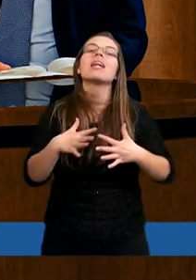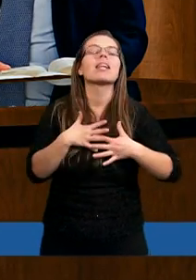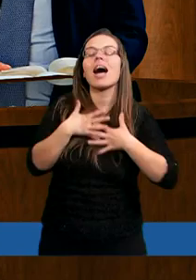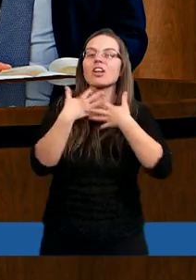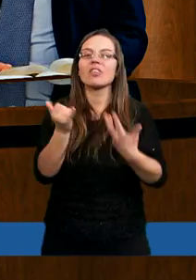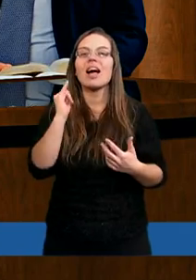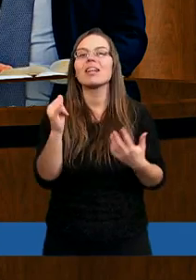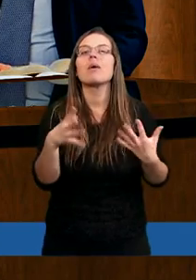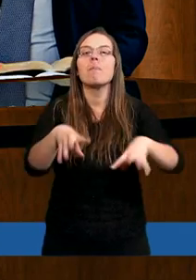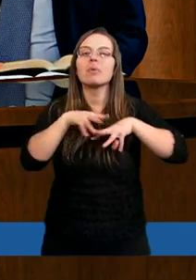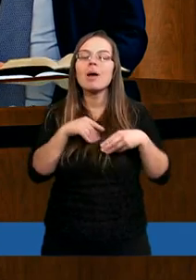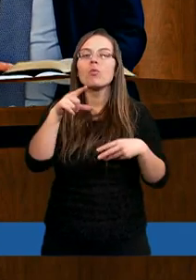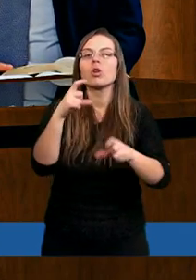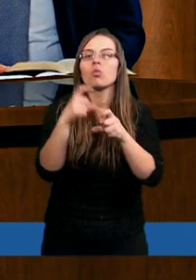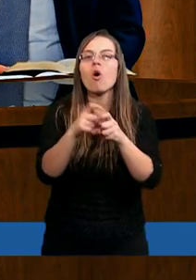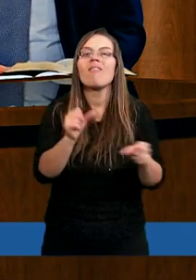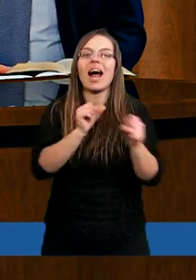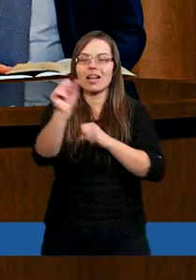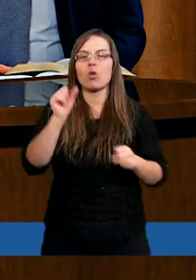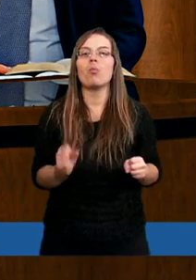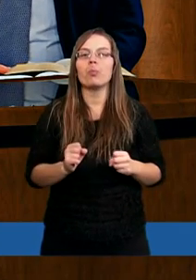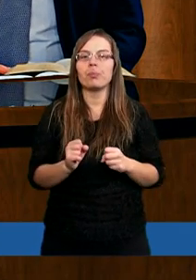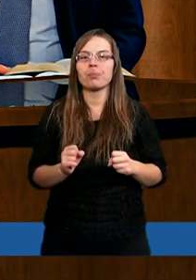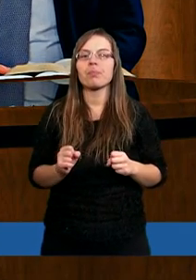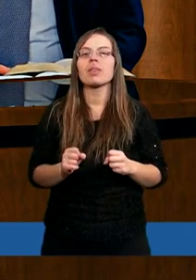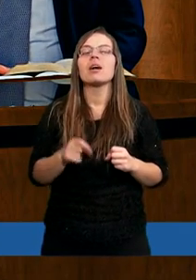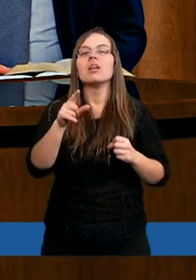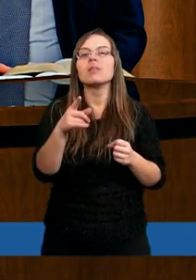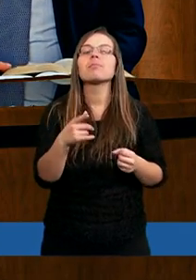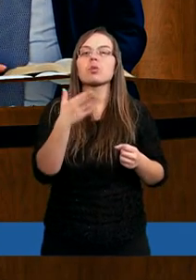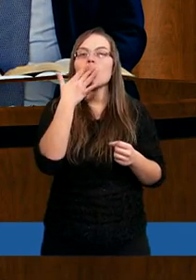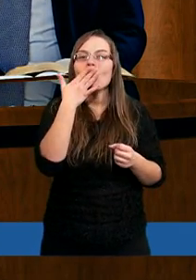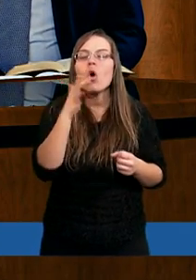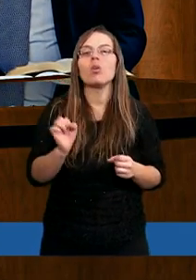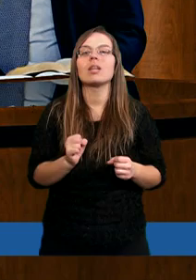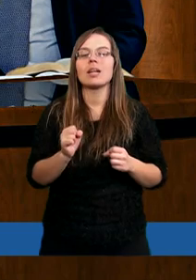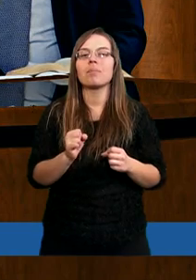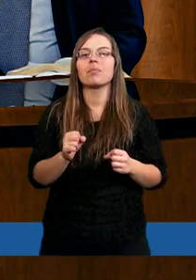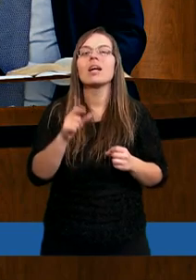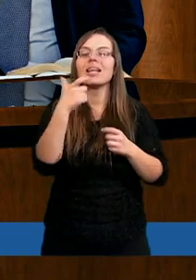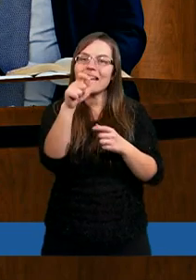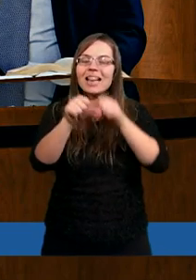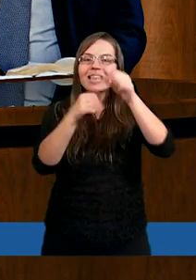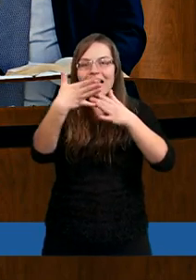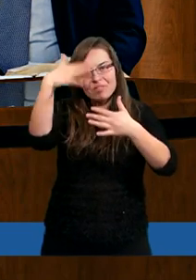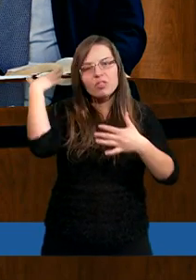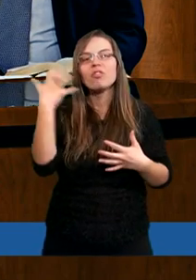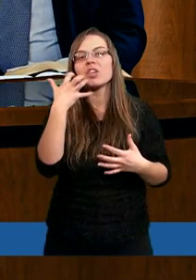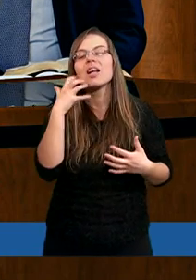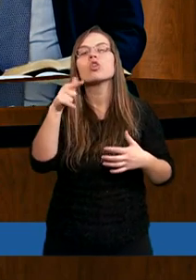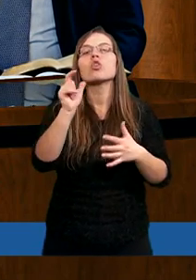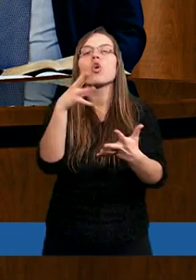Zadziwiające i przejmujące słowa proroctwa, pokazującego setki lat wcześniej,